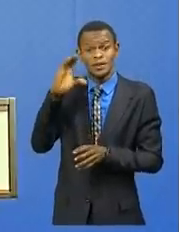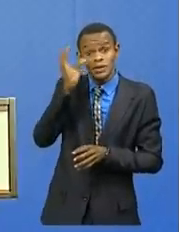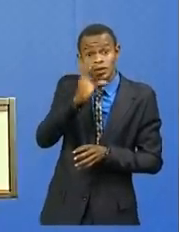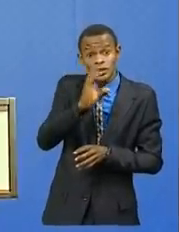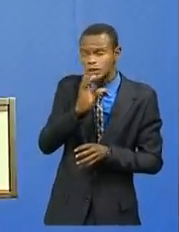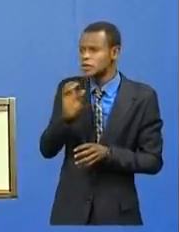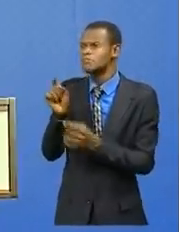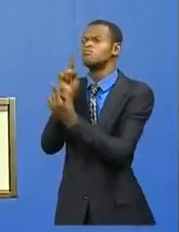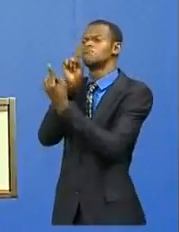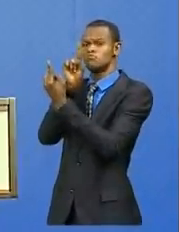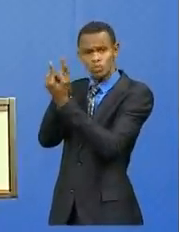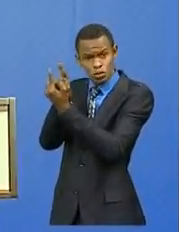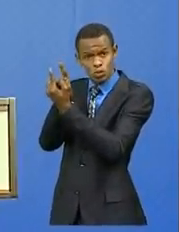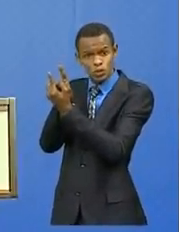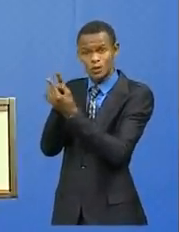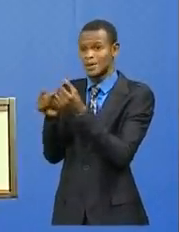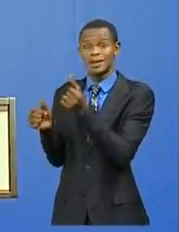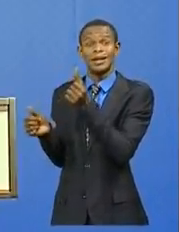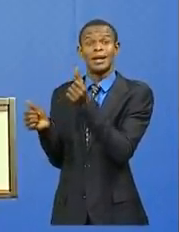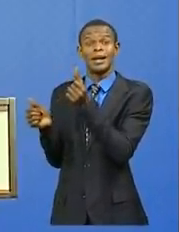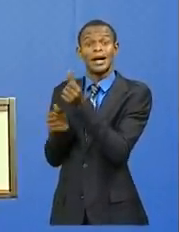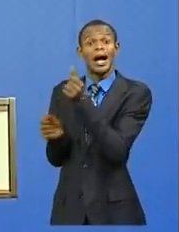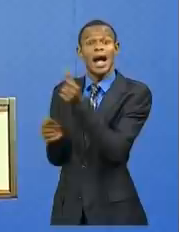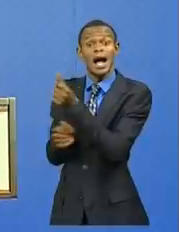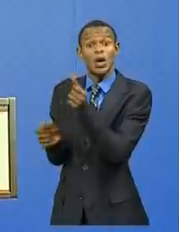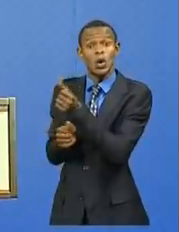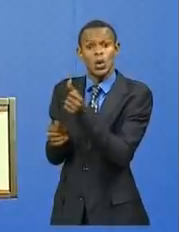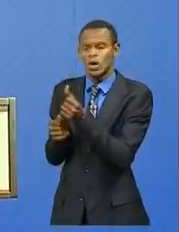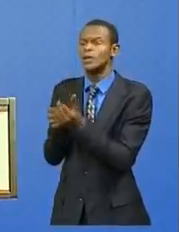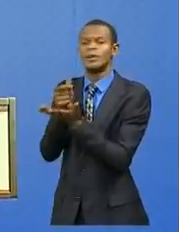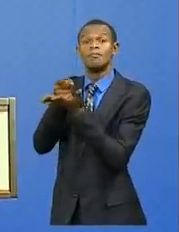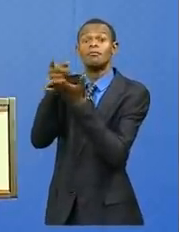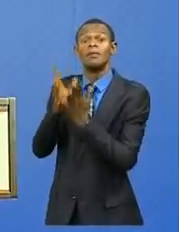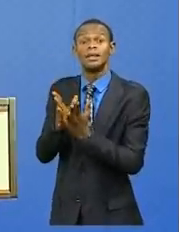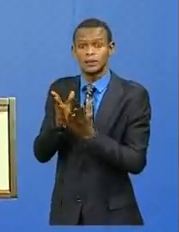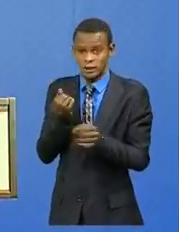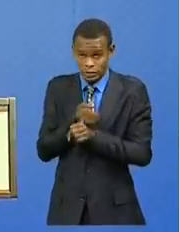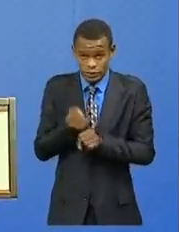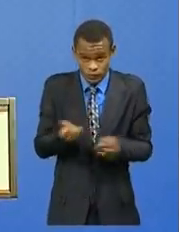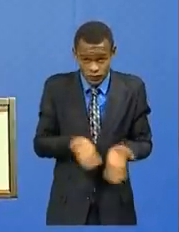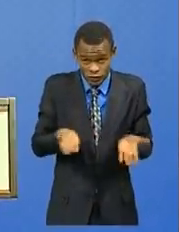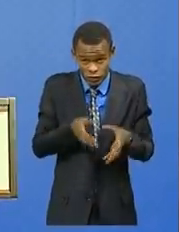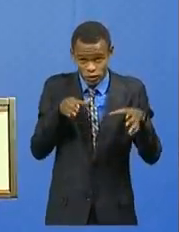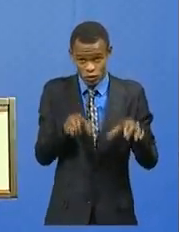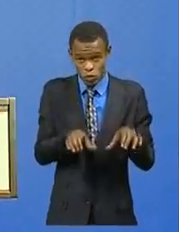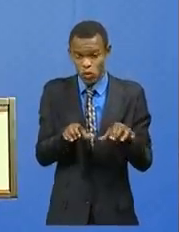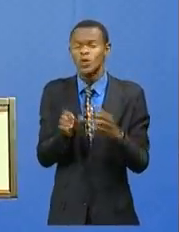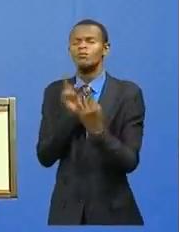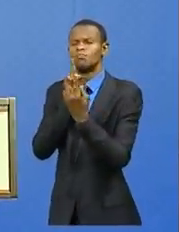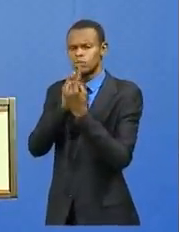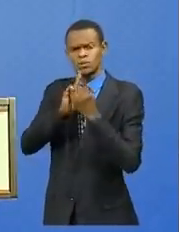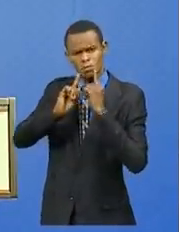auprès de l'ambassadeur de l'Angola accrédité en République démocratique du Congo quant à la survenance de cette